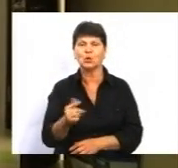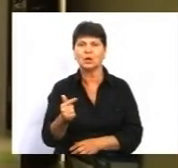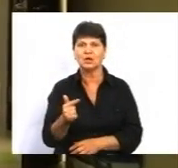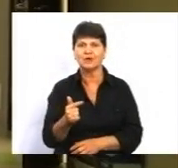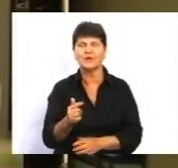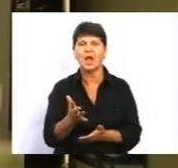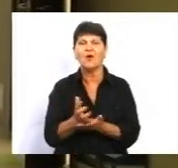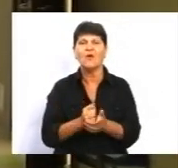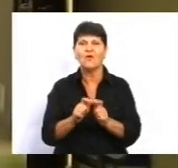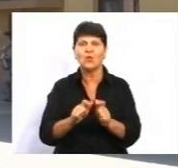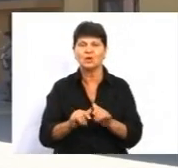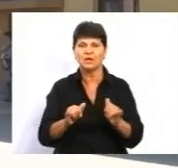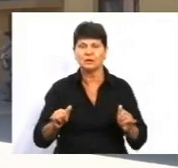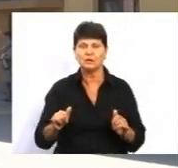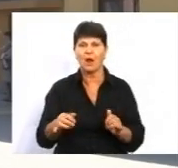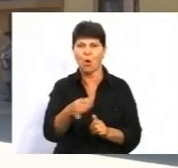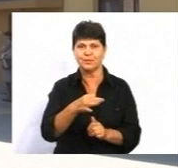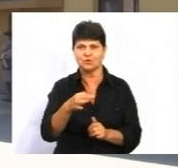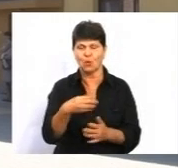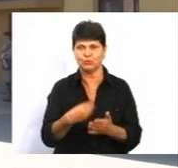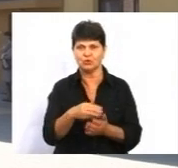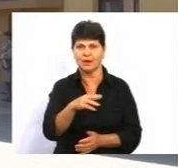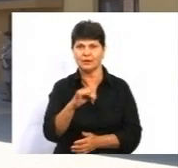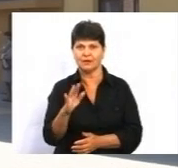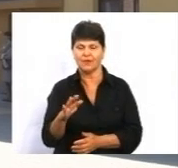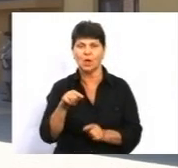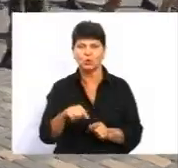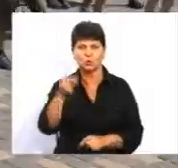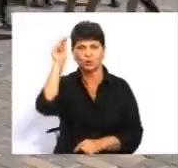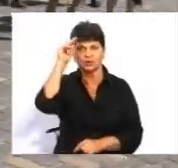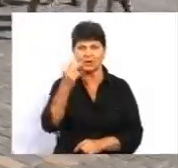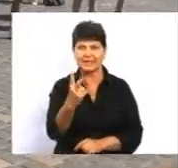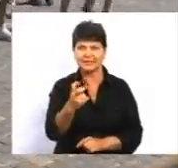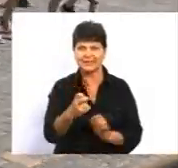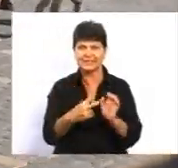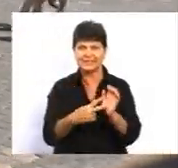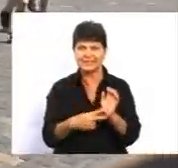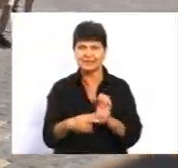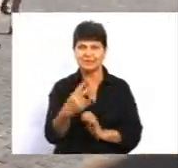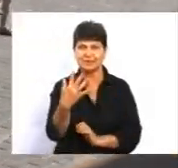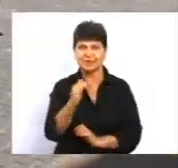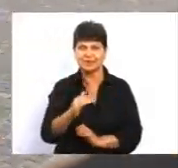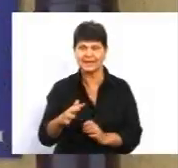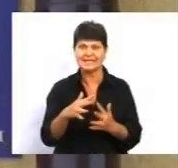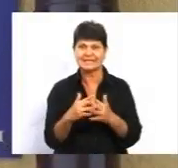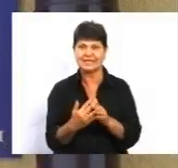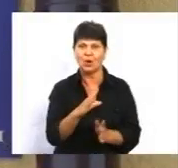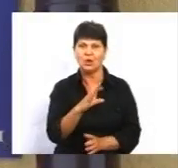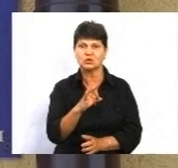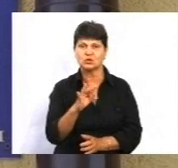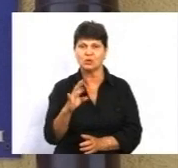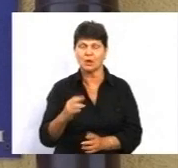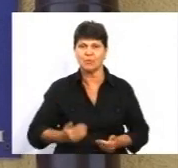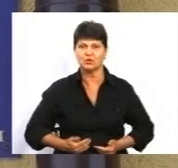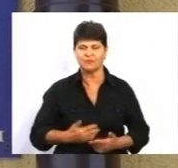регіонального розвитку, обласного і районного бюджетів. Нині тут навчається 275 дітей, у селі Сосунка проживає майже три